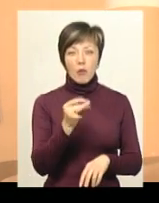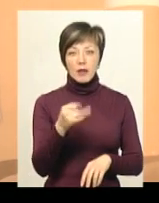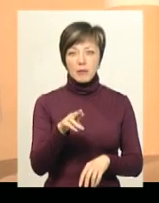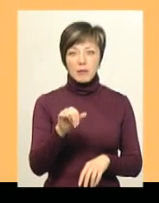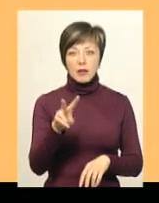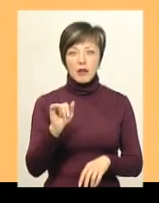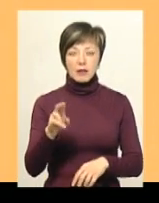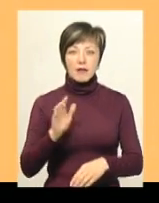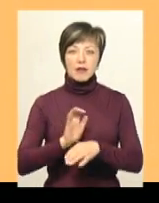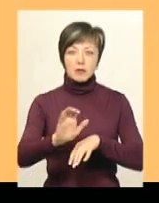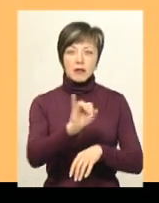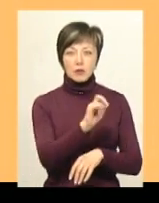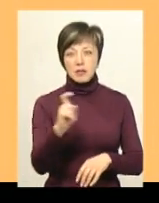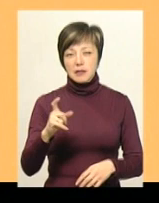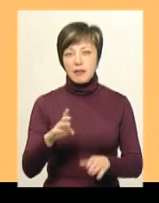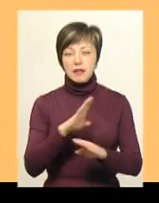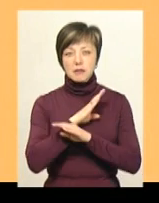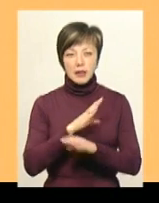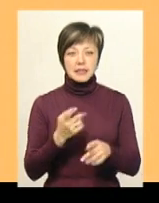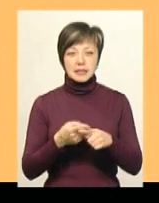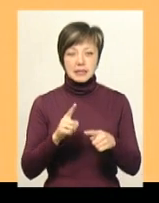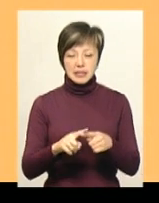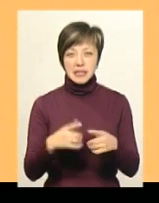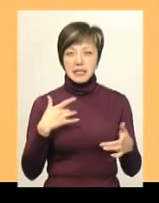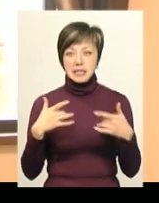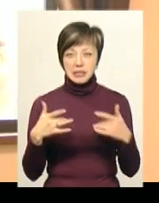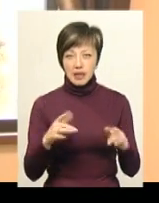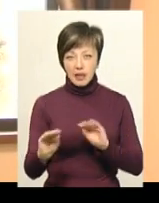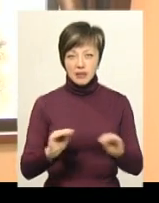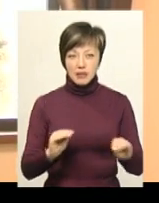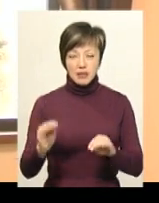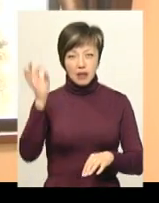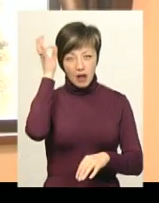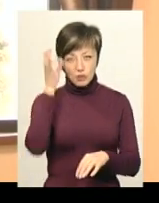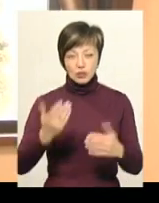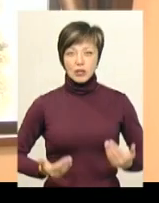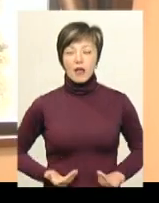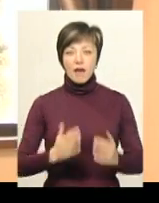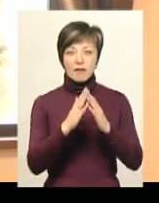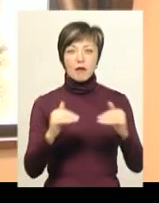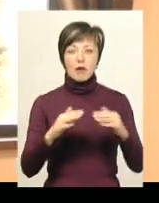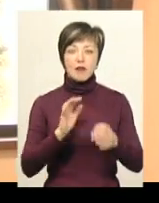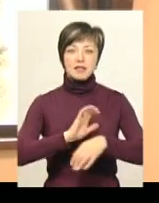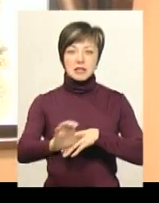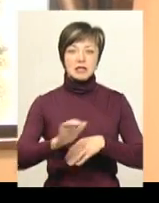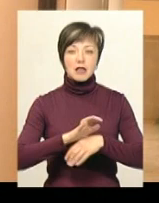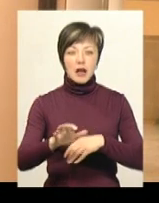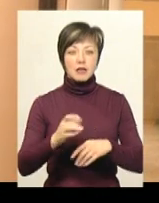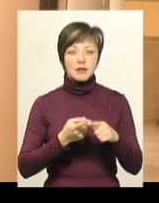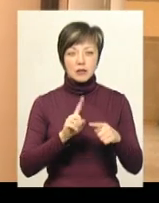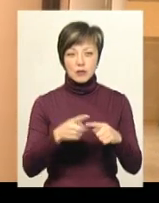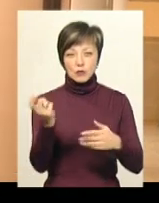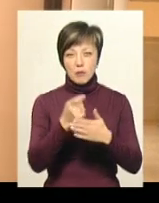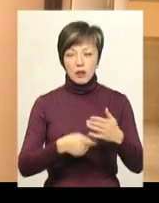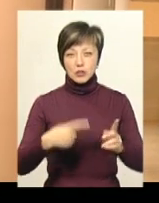відправив Ісуса Христа на смерть. Тому сцени хрестного шляху нагадують про життя в таборах у засланні. За словами настоятеля, на зображеному